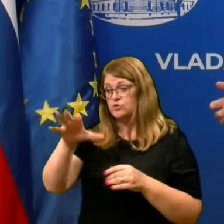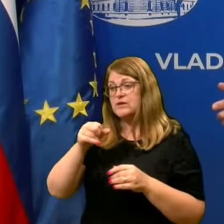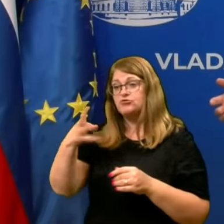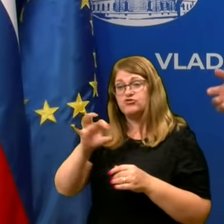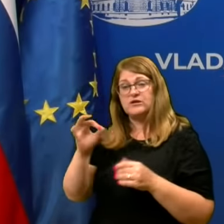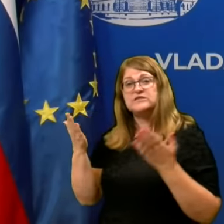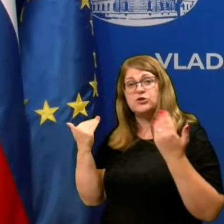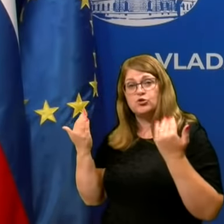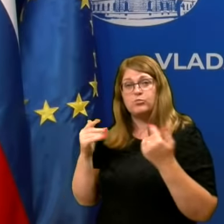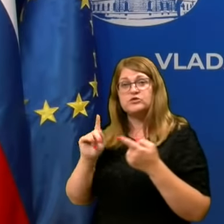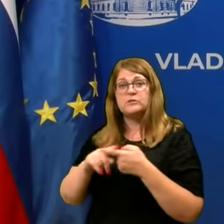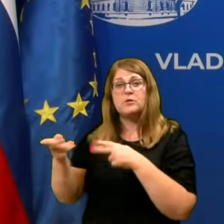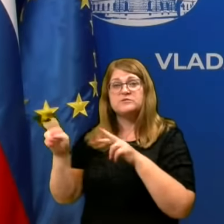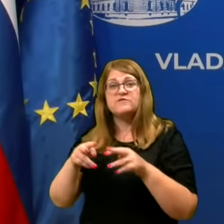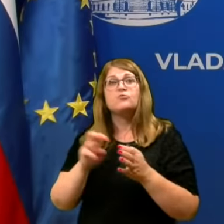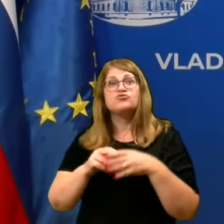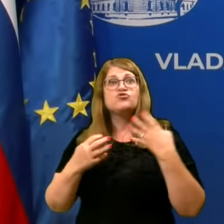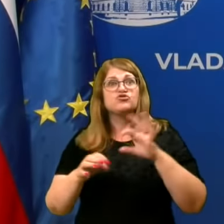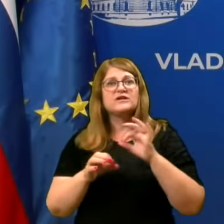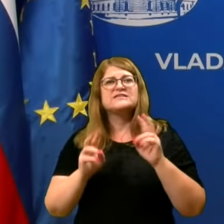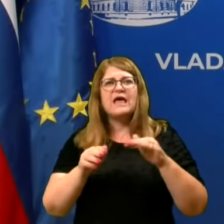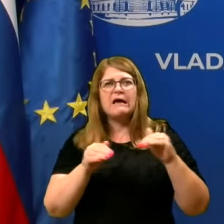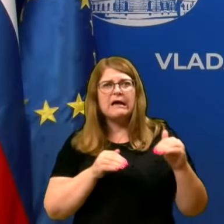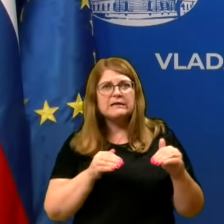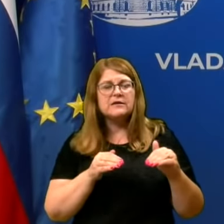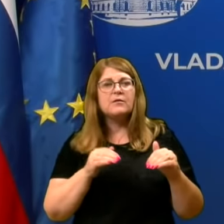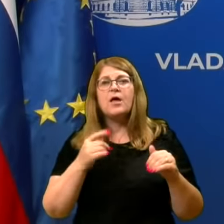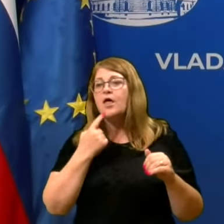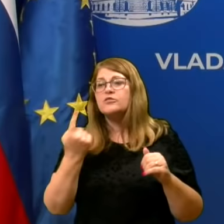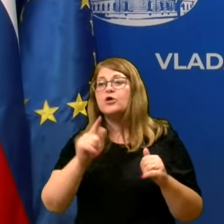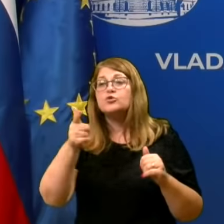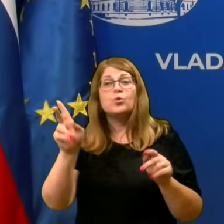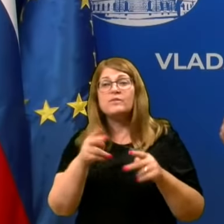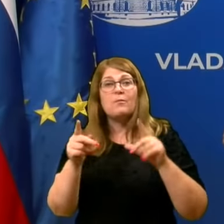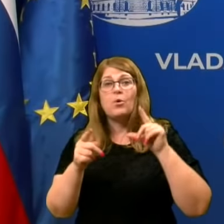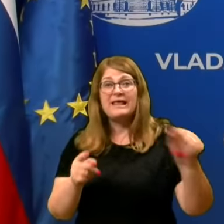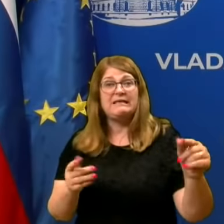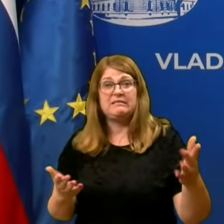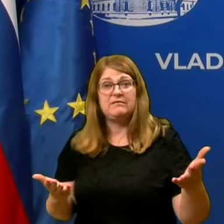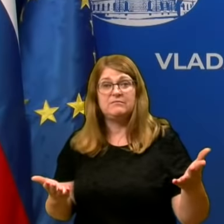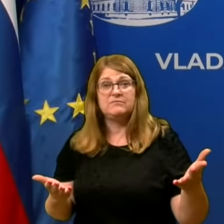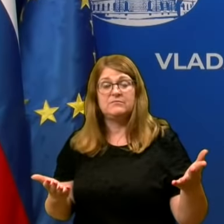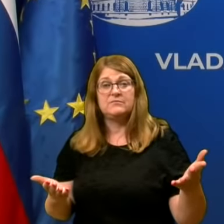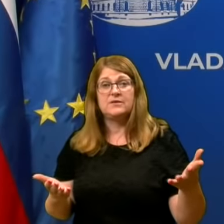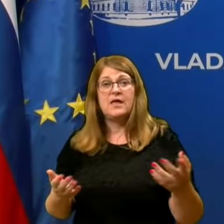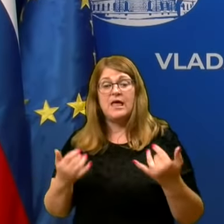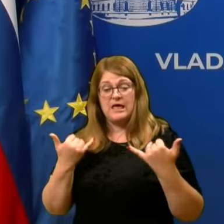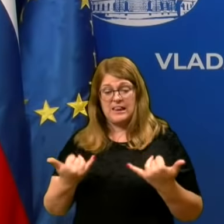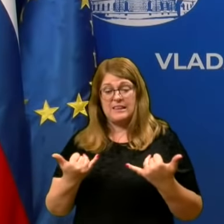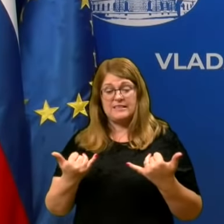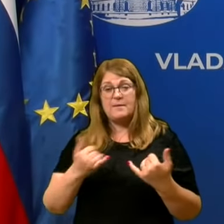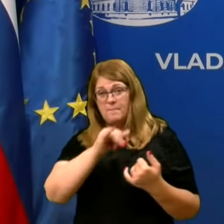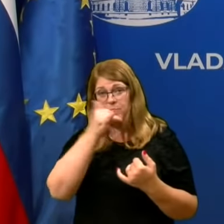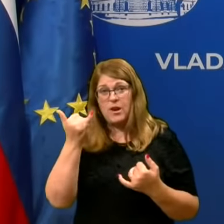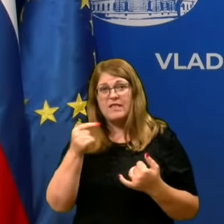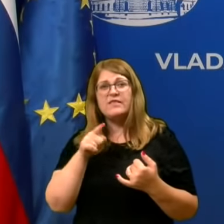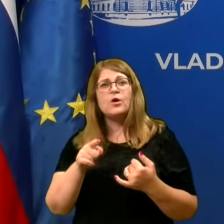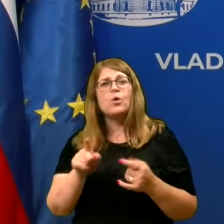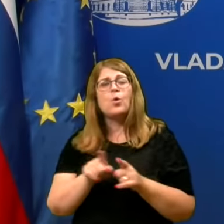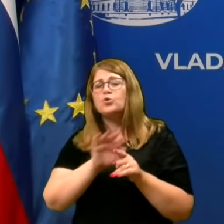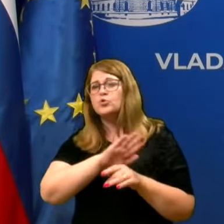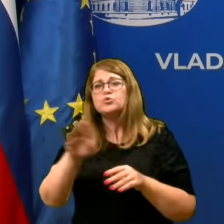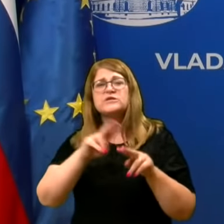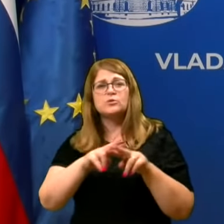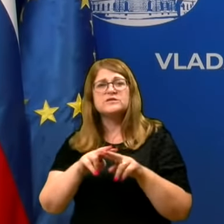dni dopusta, potem se pa vrne, dobi še 14 dni karantene, za tega nekdo drug ne more dopustiti. In že zdaj, v letnem času, ko si, kot vsi